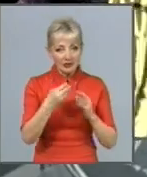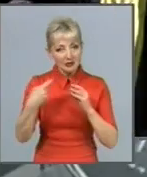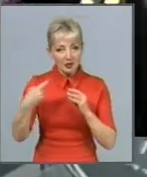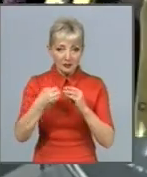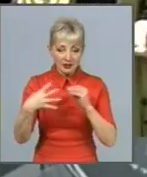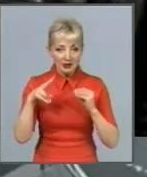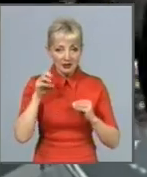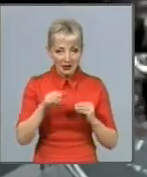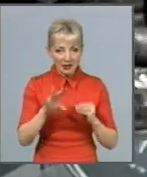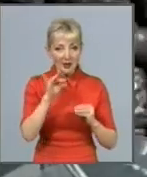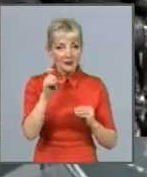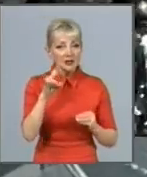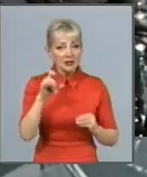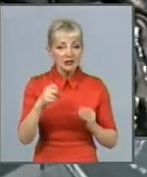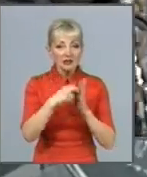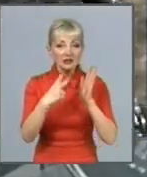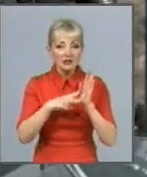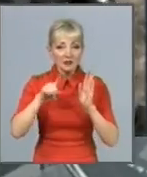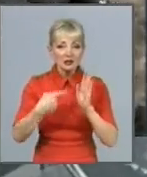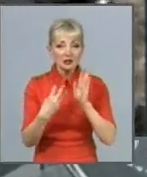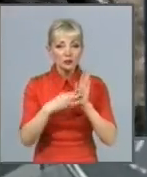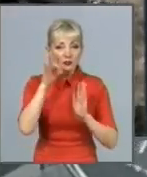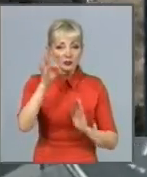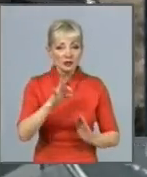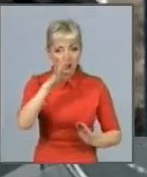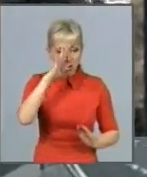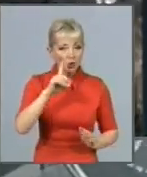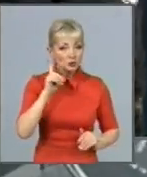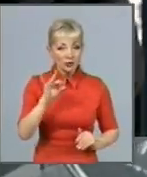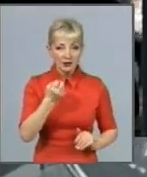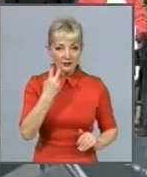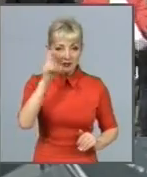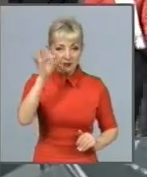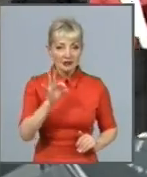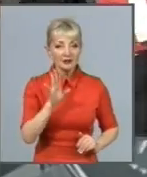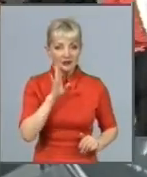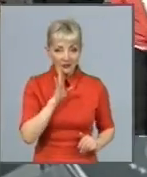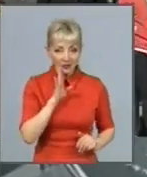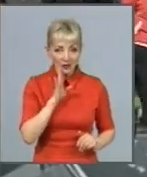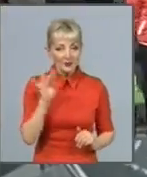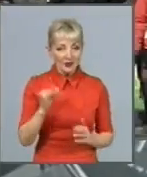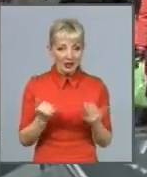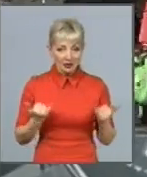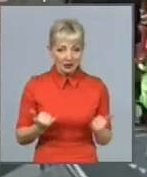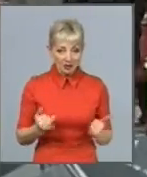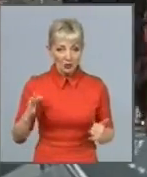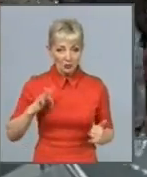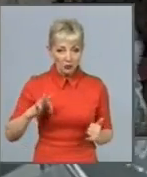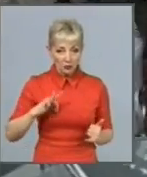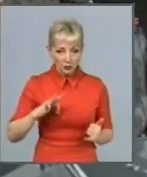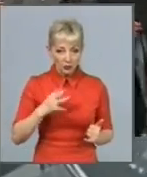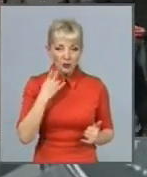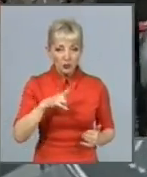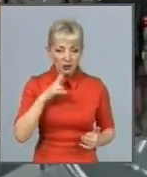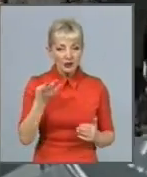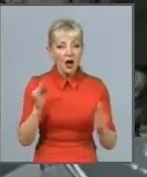17,8% юнаків і 12% дівчат є нинішніми споживачами тютюно. Для зменшення поширеності